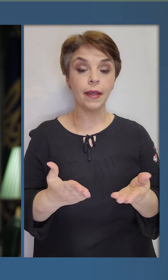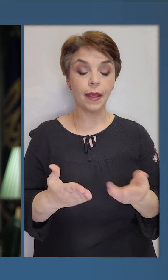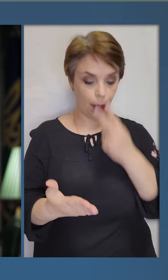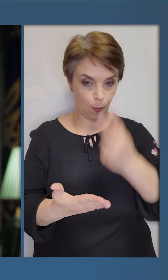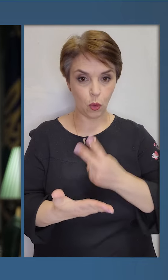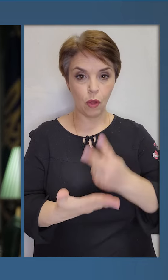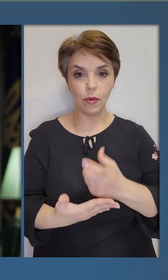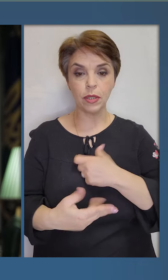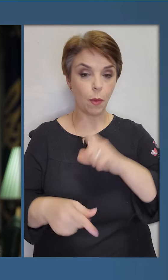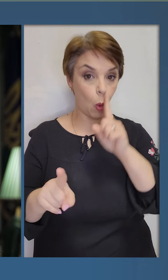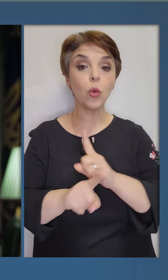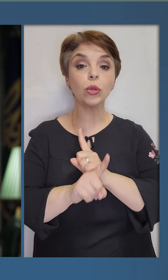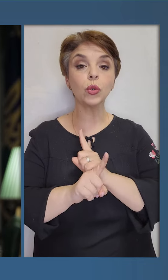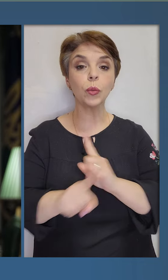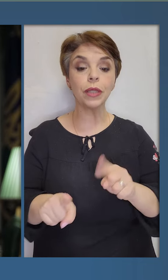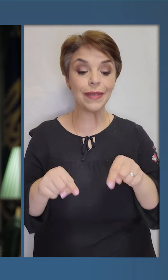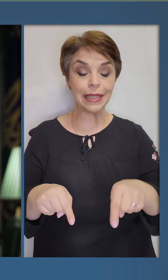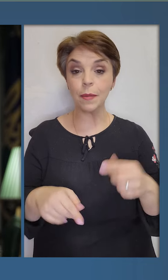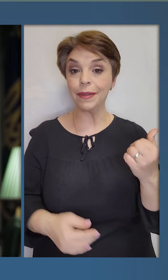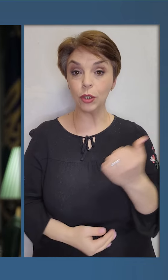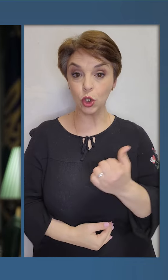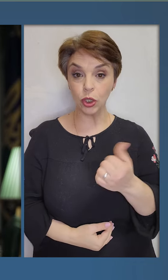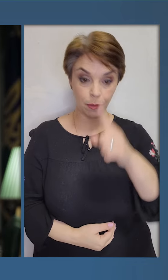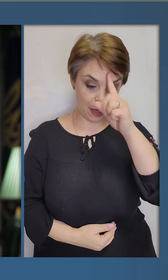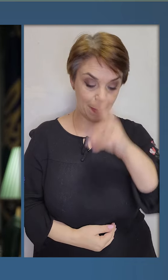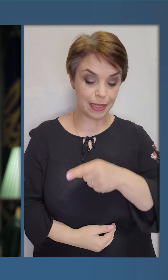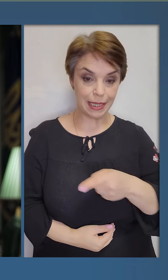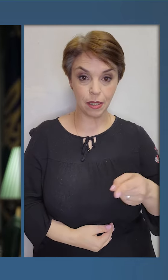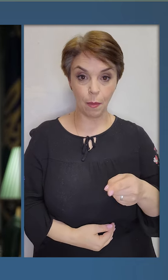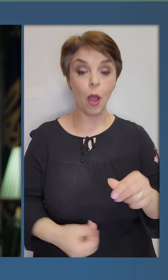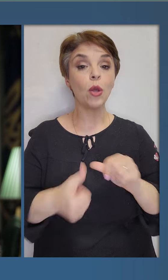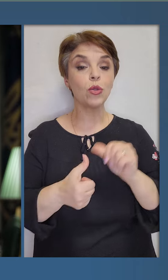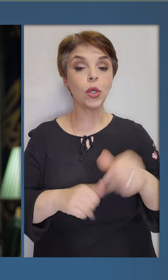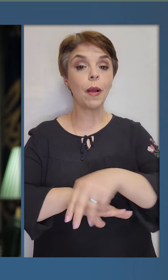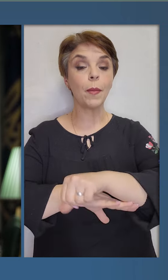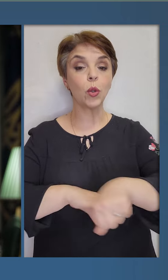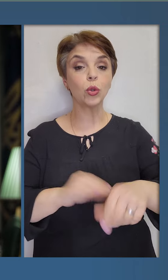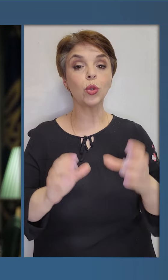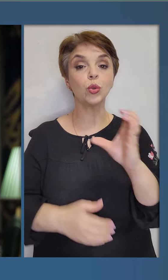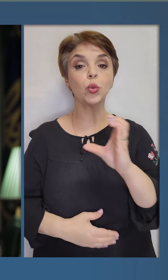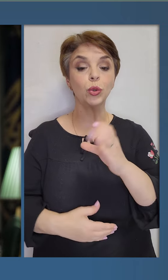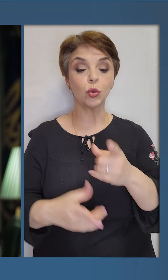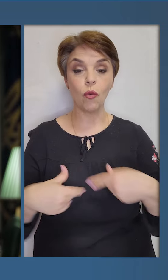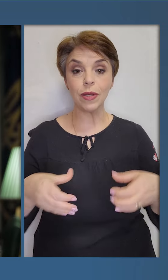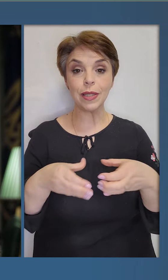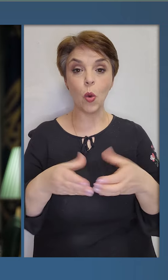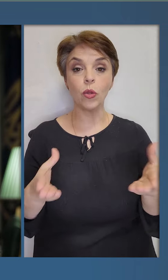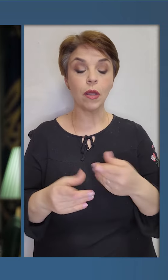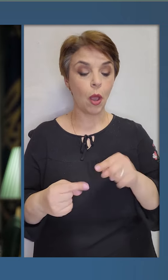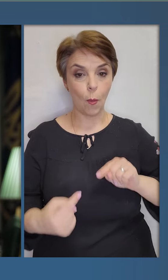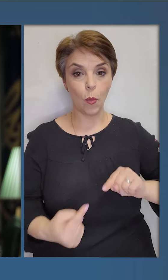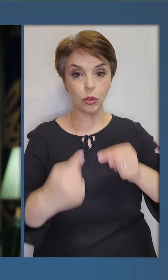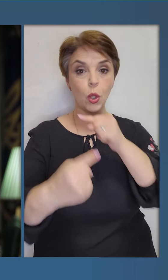які проявили себе особливо цими тижнями і місяцями. Зокрема, прикордонників Сумського загону,